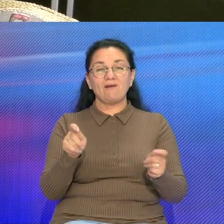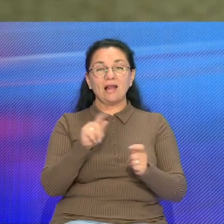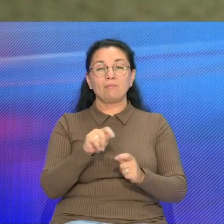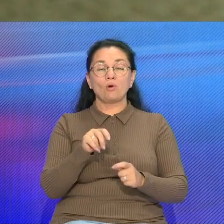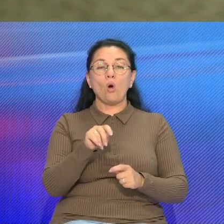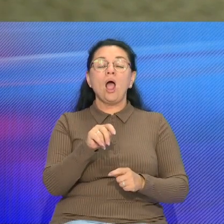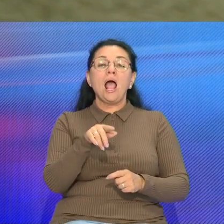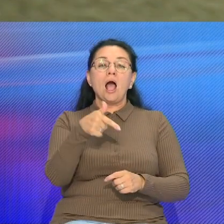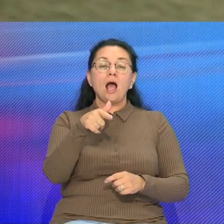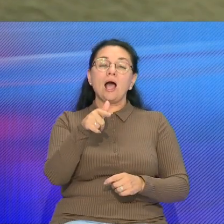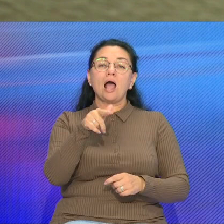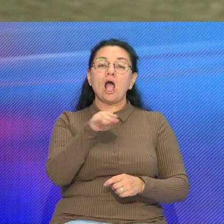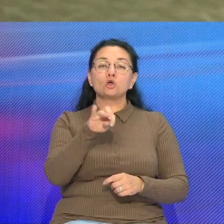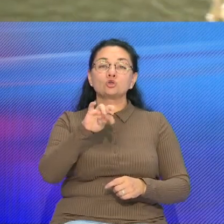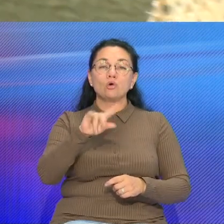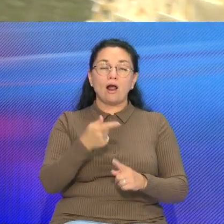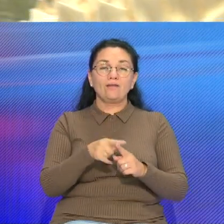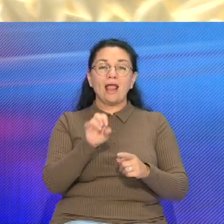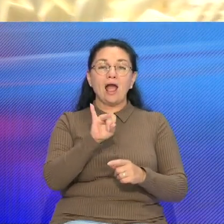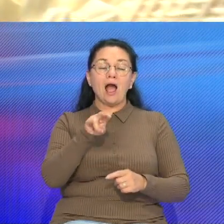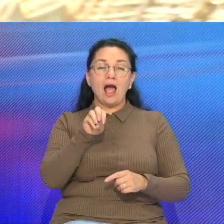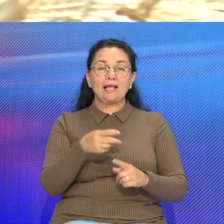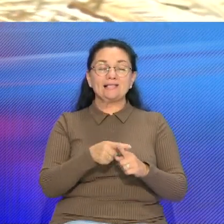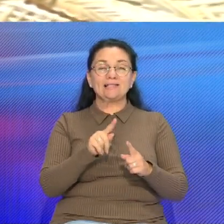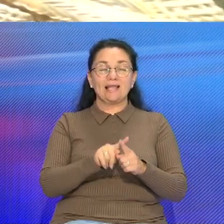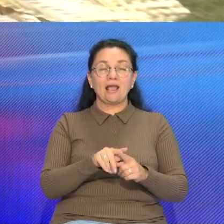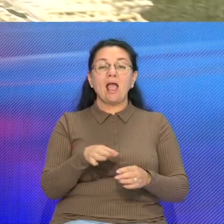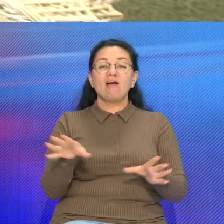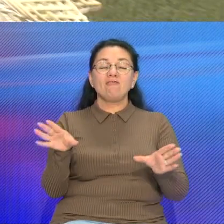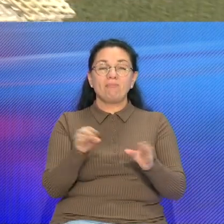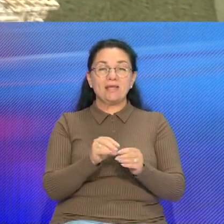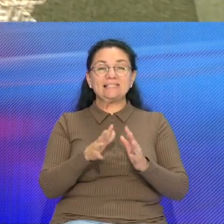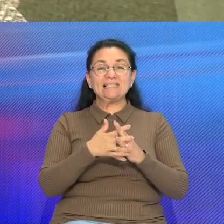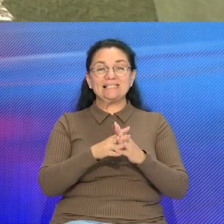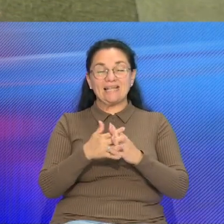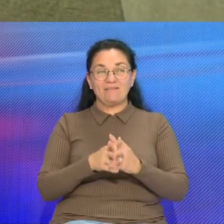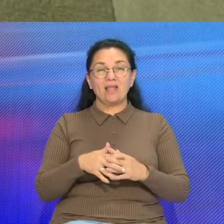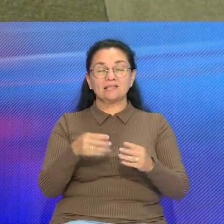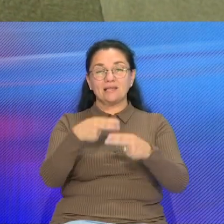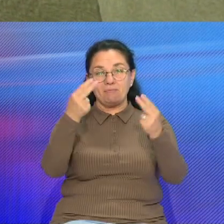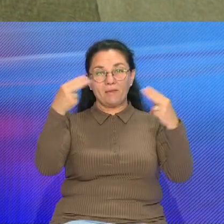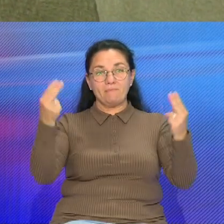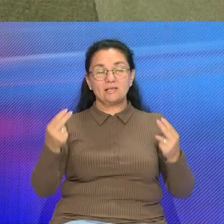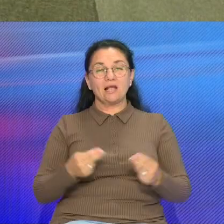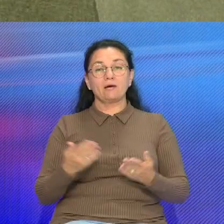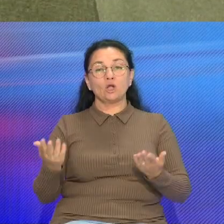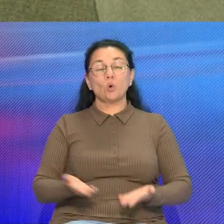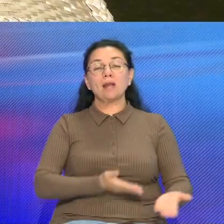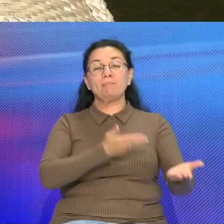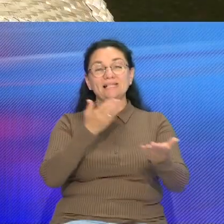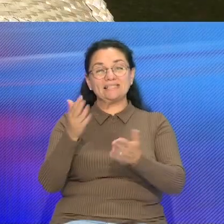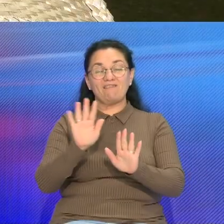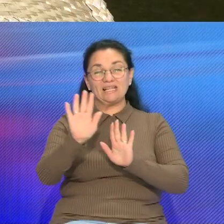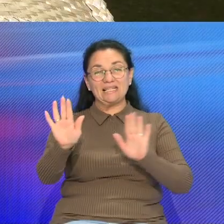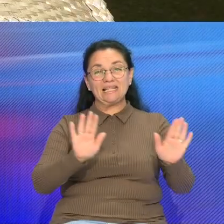– бусла Ёны соломы из древа и вышиты и на вытянанках Разом с вязковыми городскими пейзажами, які так само представлены на выставе,